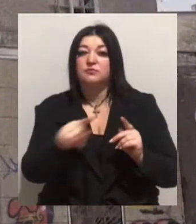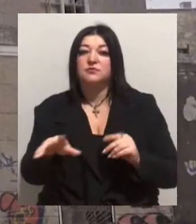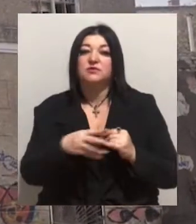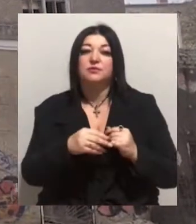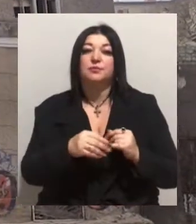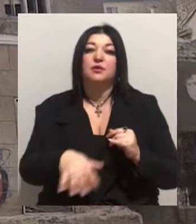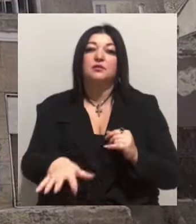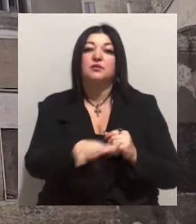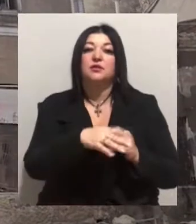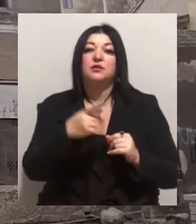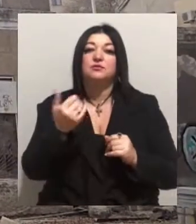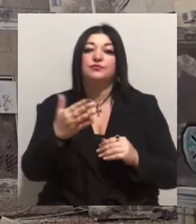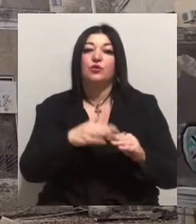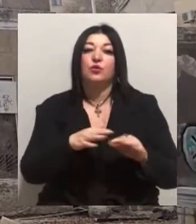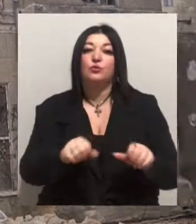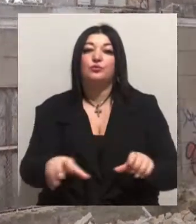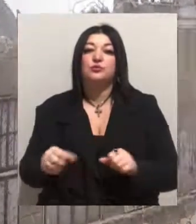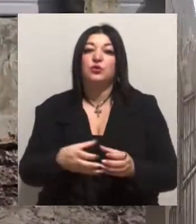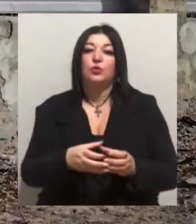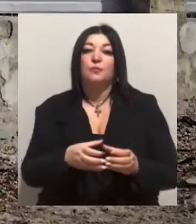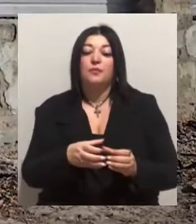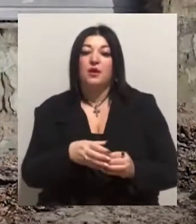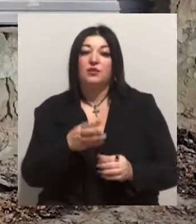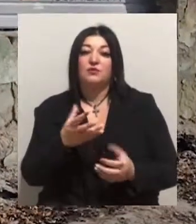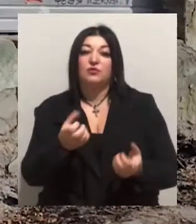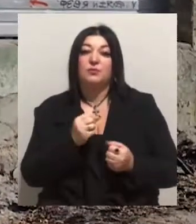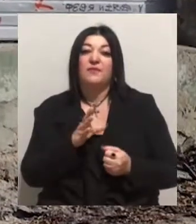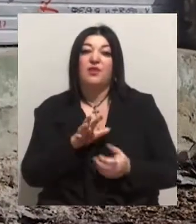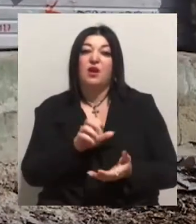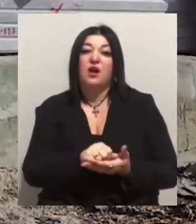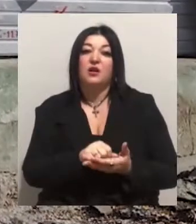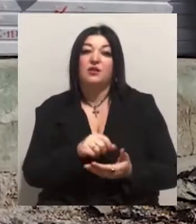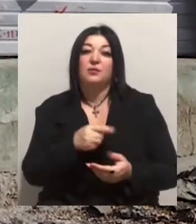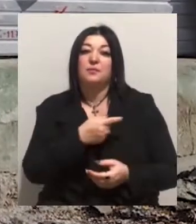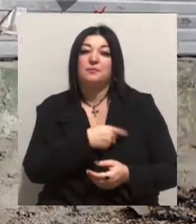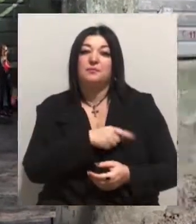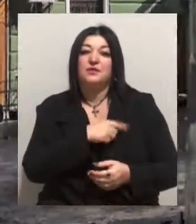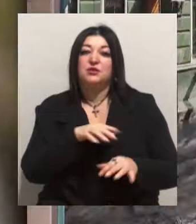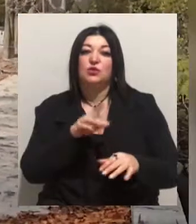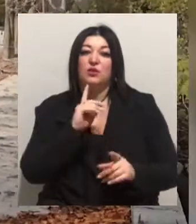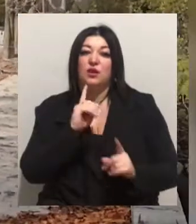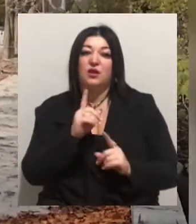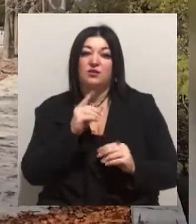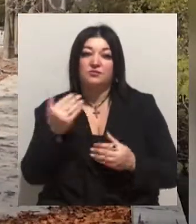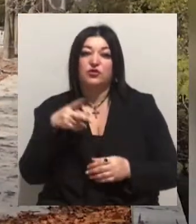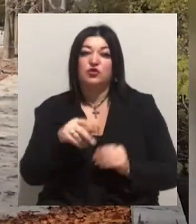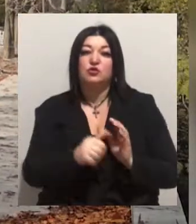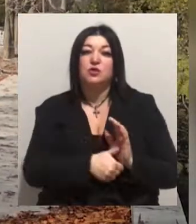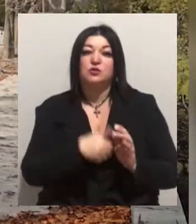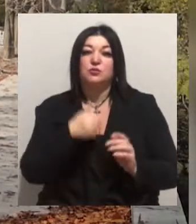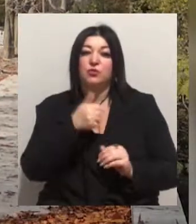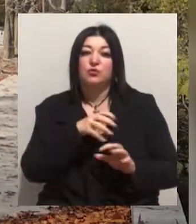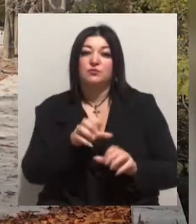розташовані його корпуси, компанія «Гагарин сервіс» отримала в оренду за рішенням Одеської міської ради у 2016 році. Загалом